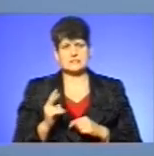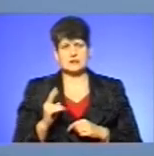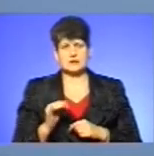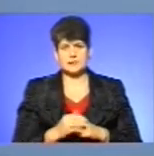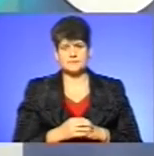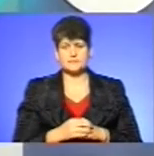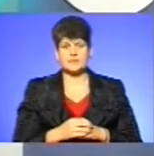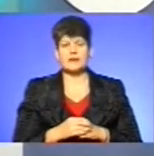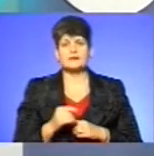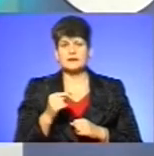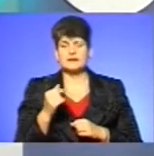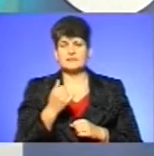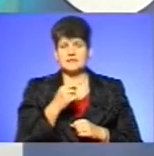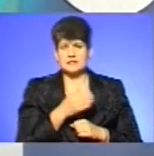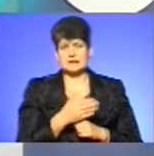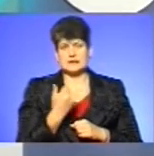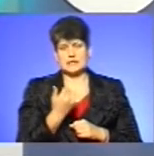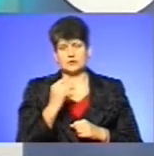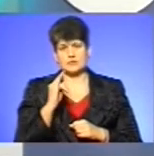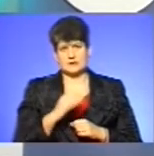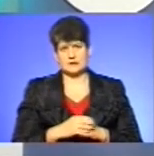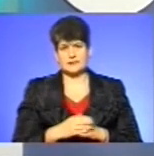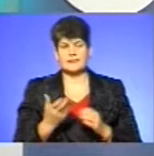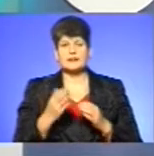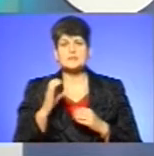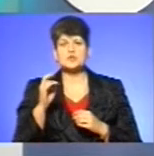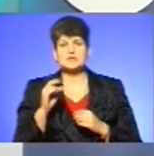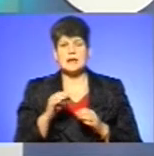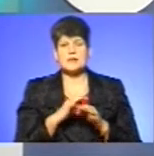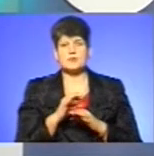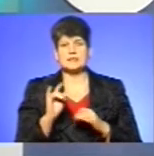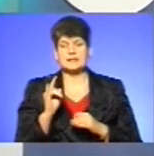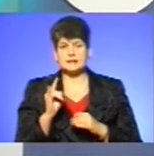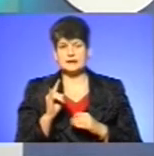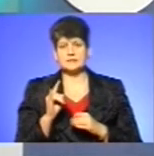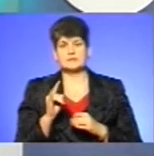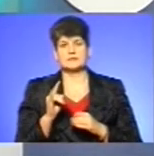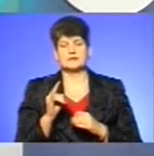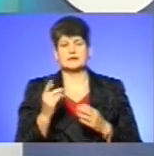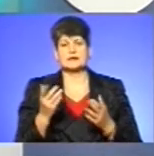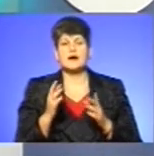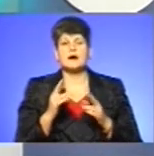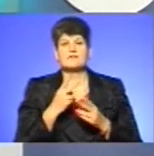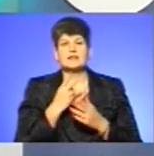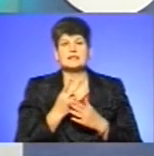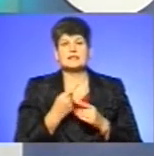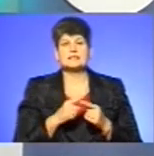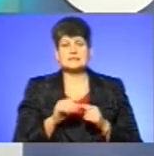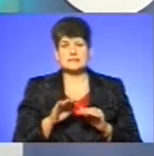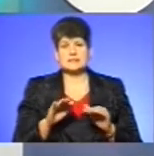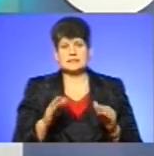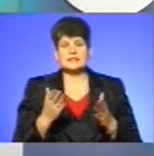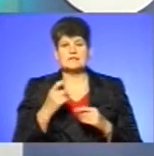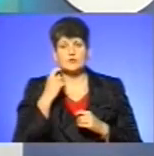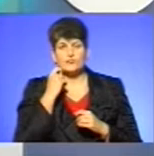негативних для них і їхньої дитини. Який соціальний портрет дитини, яка, ну, переважно, як виглядають ці діти, в які вікові